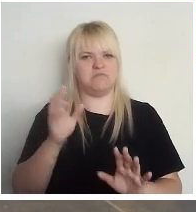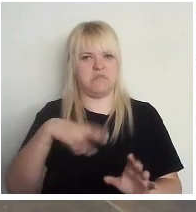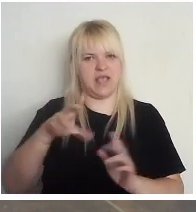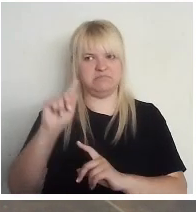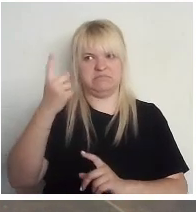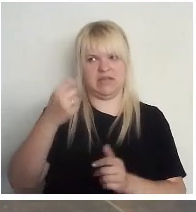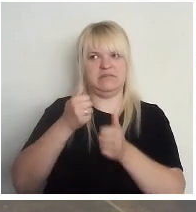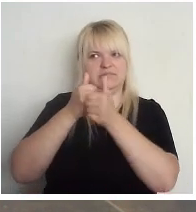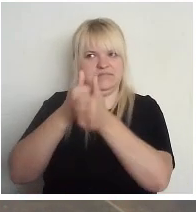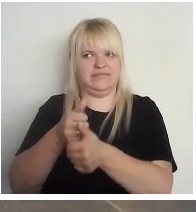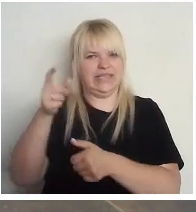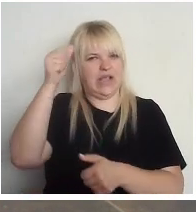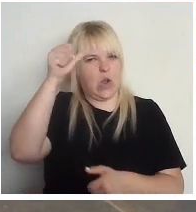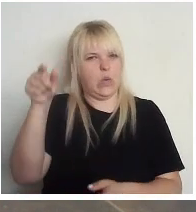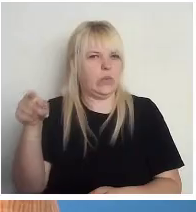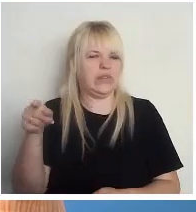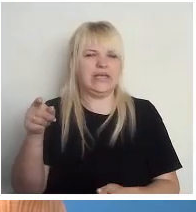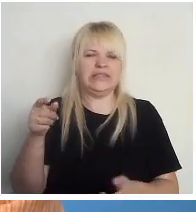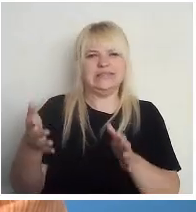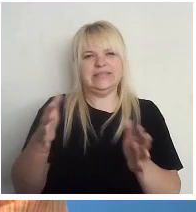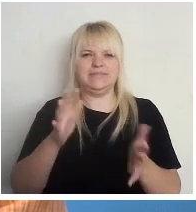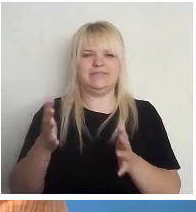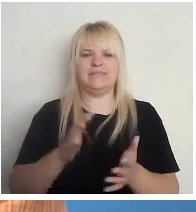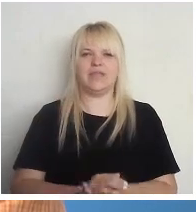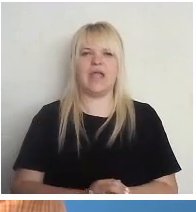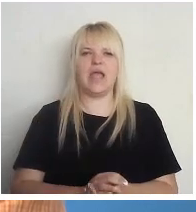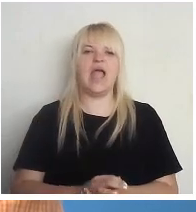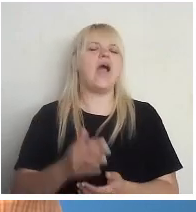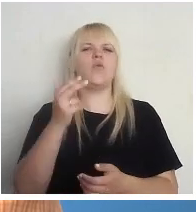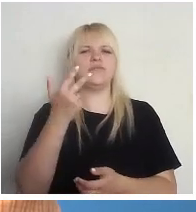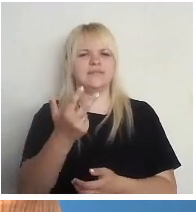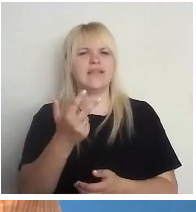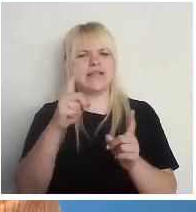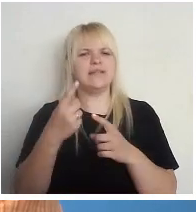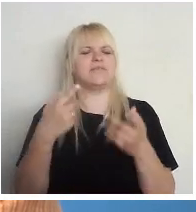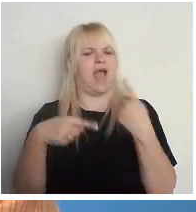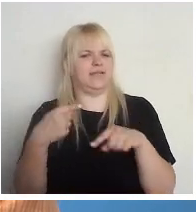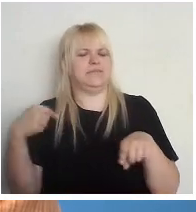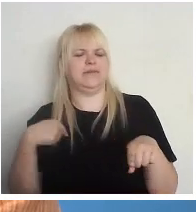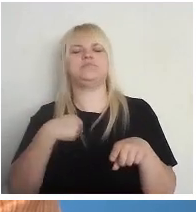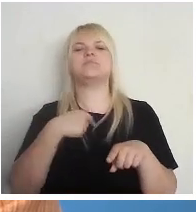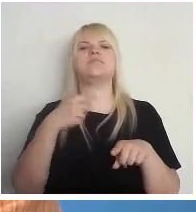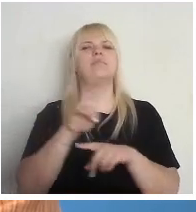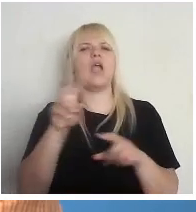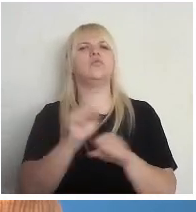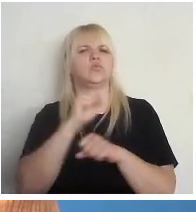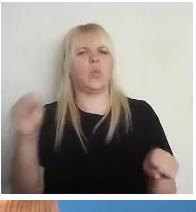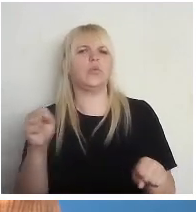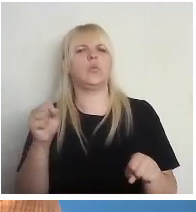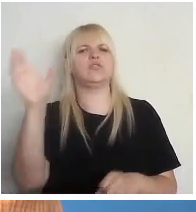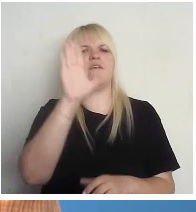viņu piemēram. Un tad atkāpjoties trīs soļas atpakaļ, kas nodrošina vēlēšanu drošību?